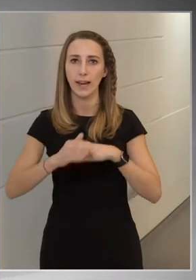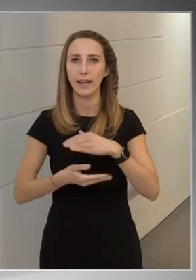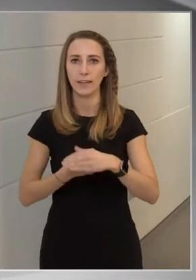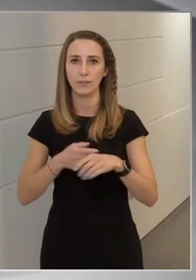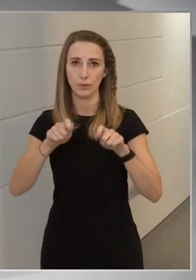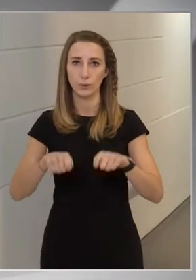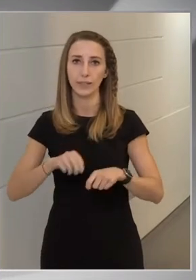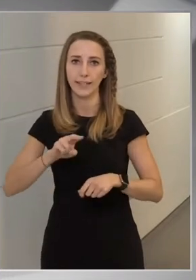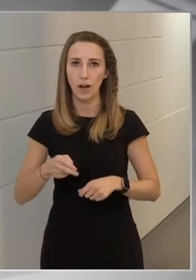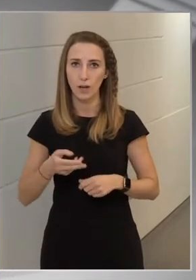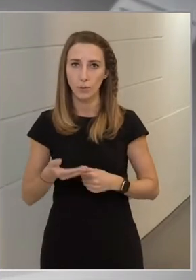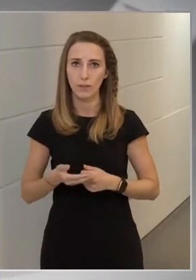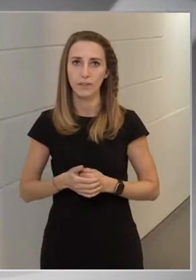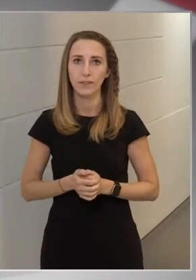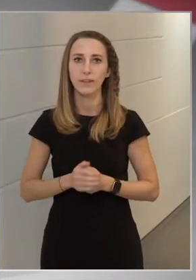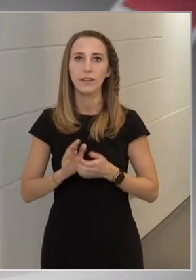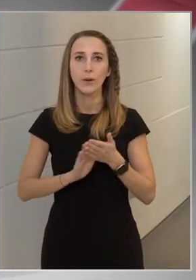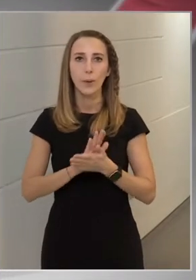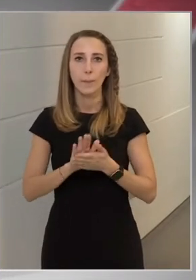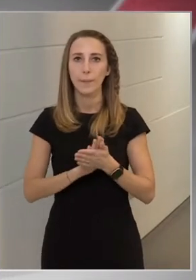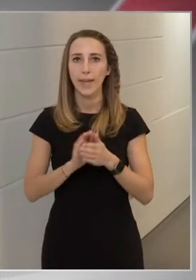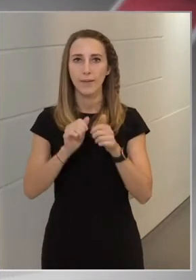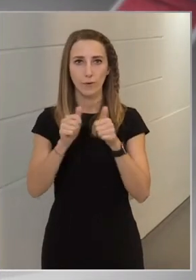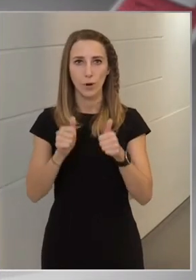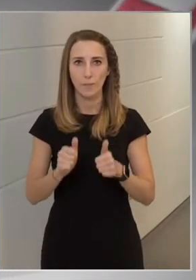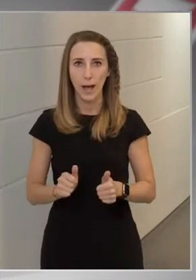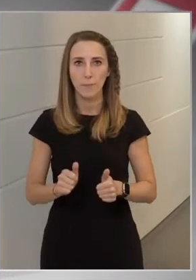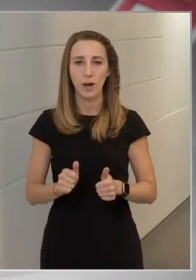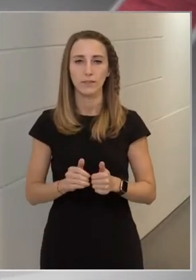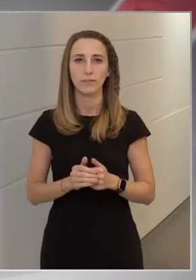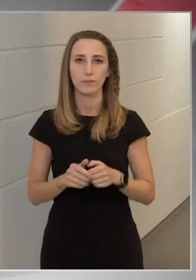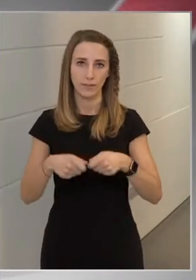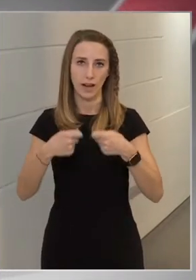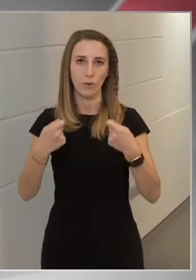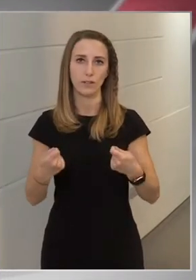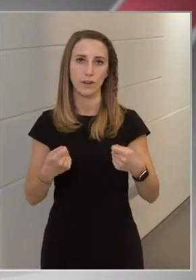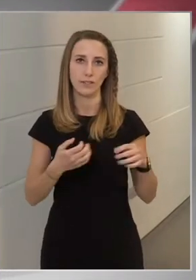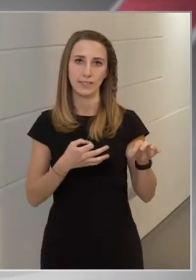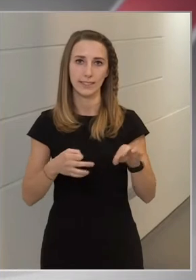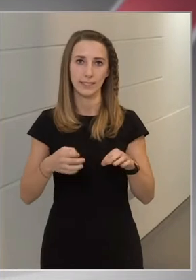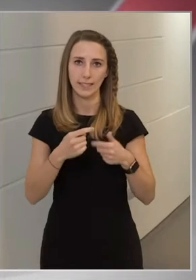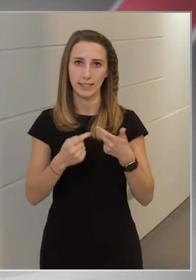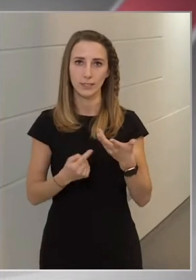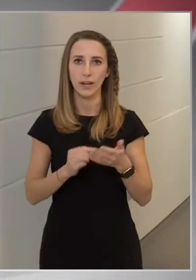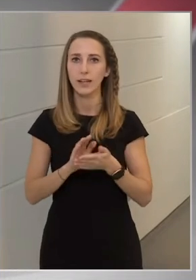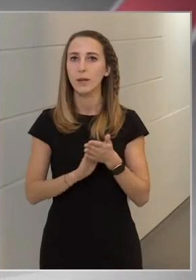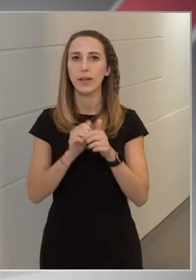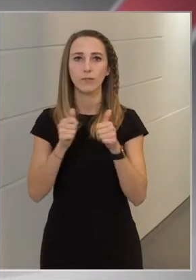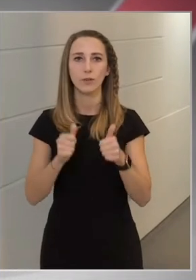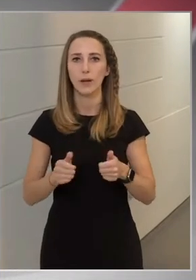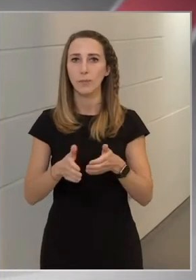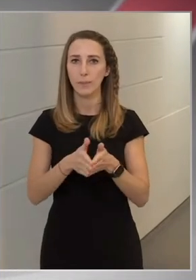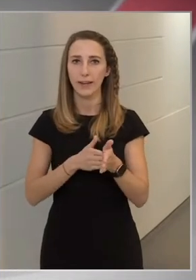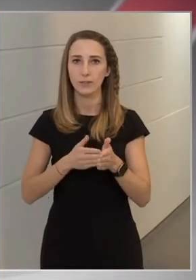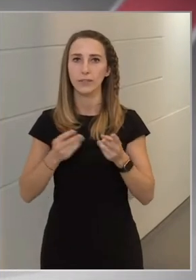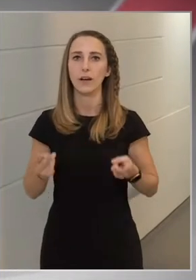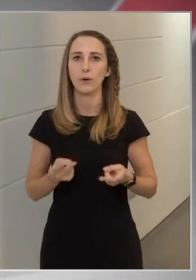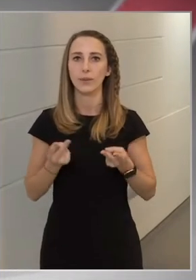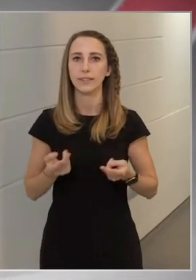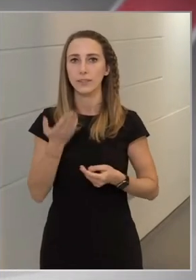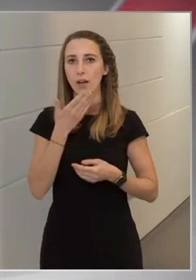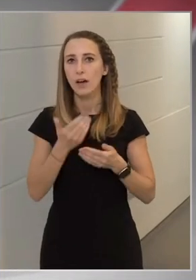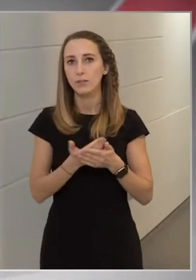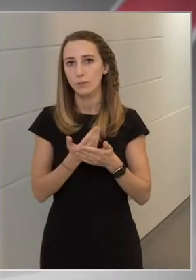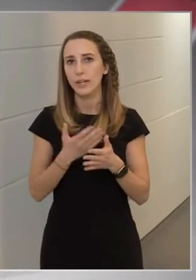dönteni arról, hogy milyen formában oldja fel az intézkedéseket, milyen formában kezdődik meg a könnyítés, vagy ha